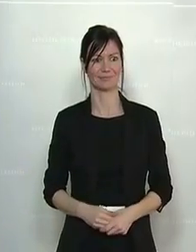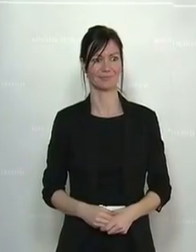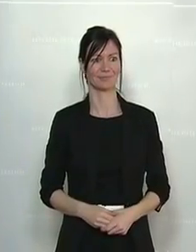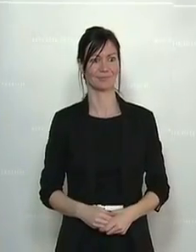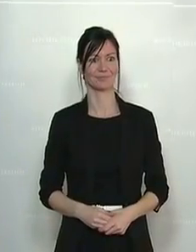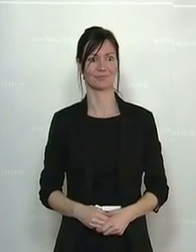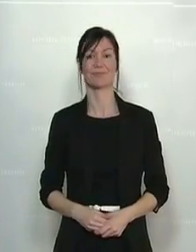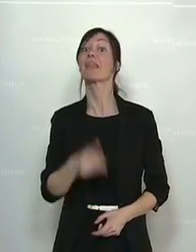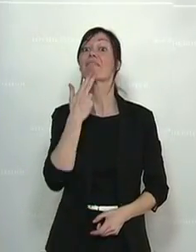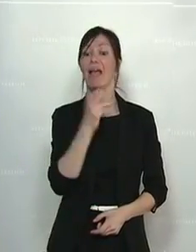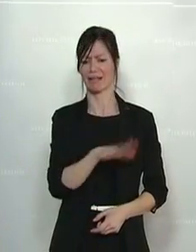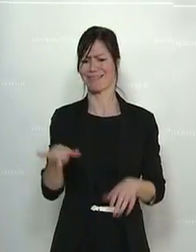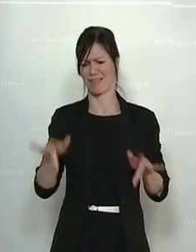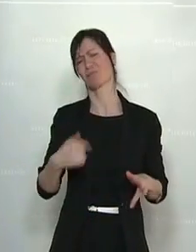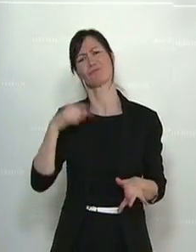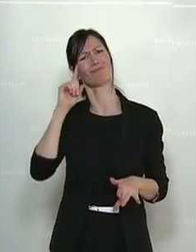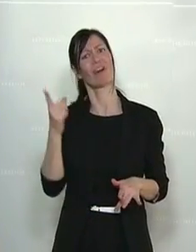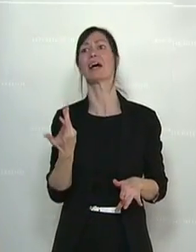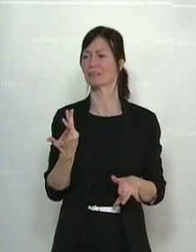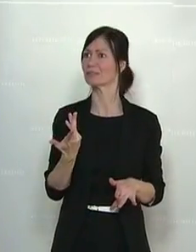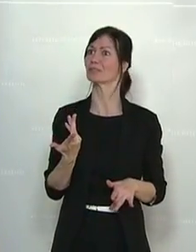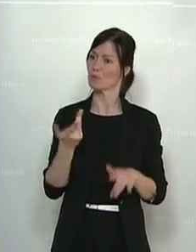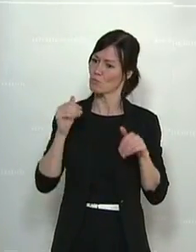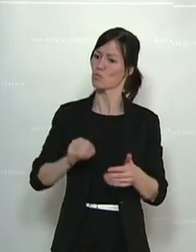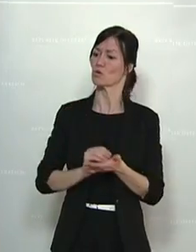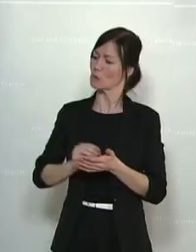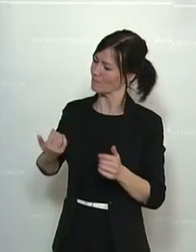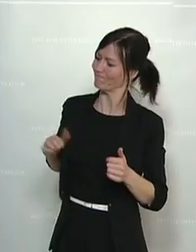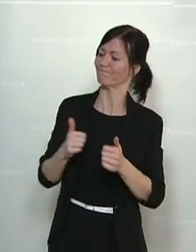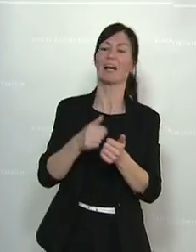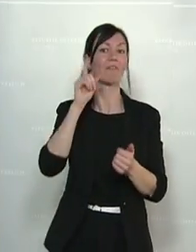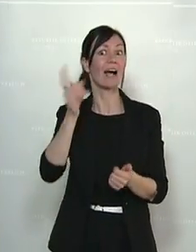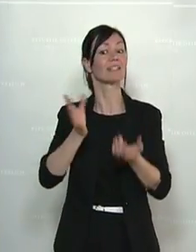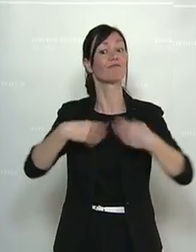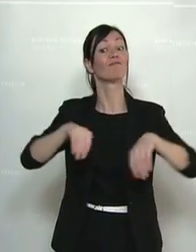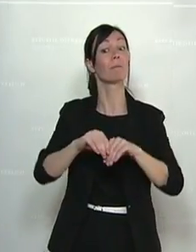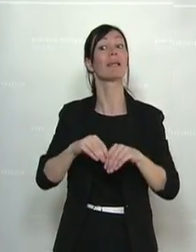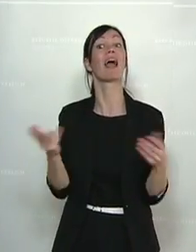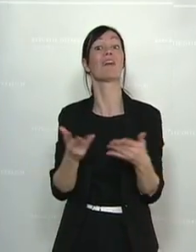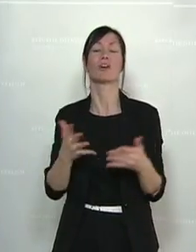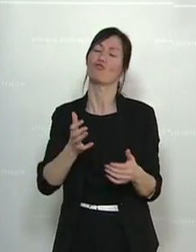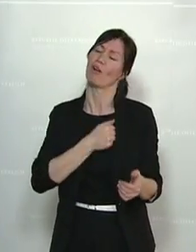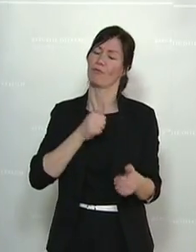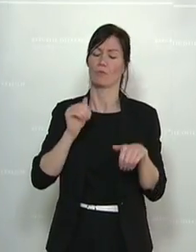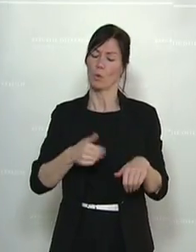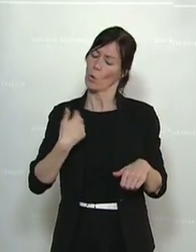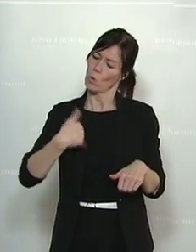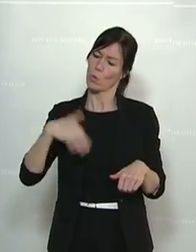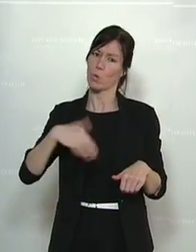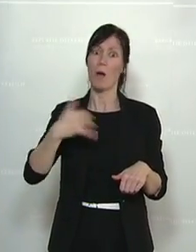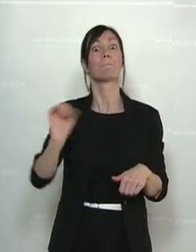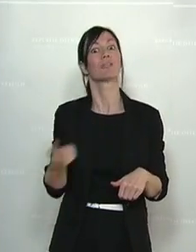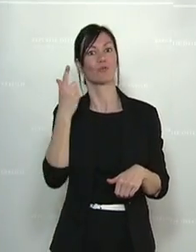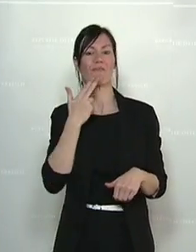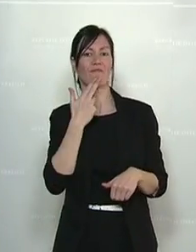Wer Kinder hat, und wir wissen, es gibt da noch Aufholbedarf, der weiß, was Familien alles leisten. Und auch hier großteils die